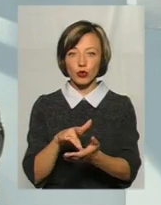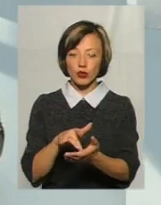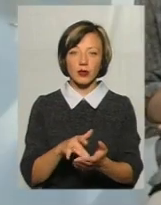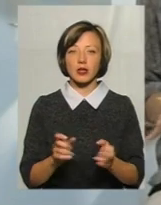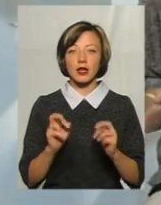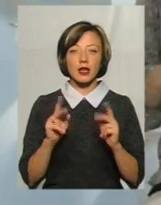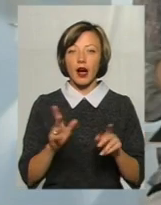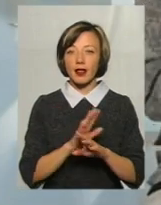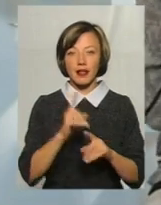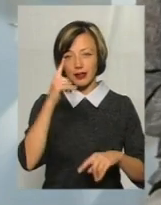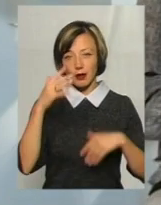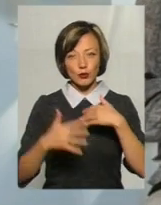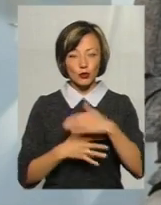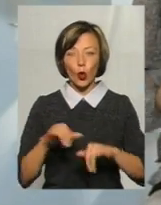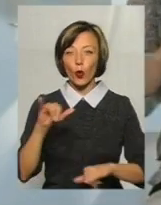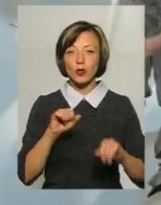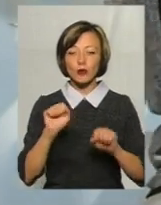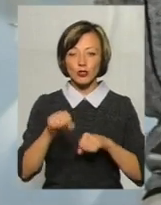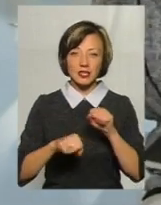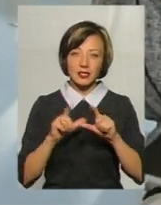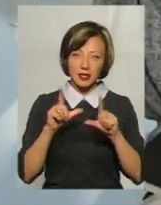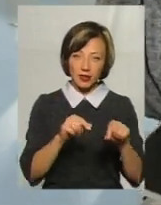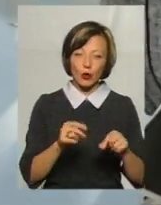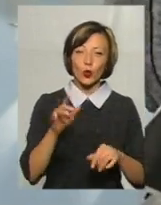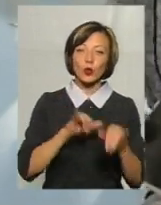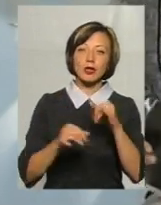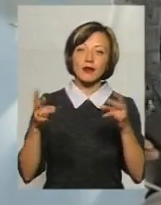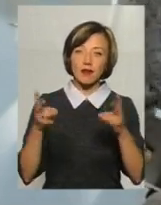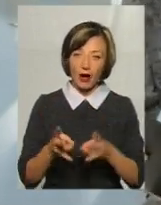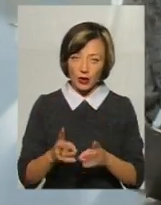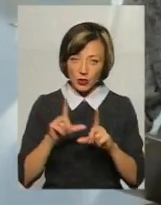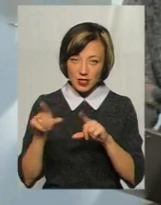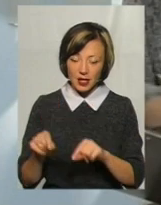як не заблудитися, куди можна заїхати, куди варто заїхати, так?